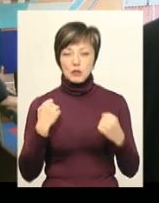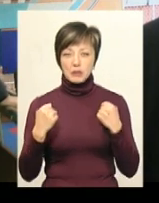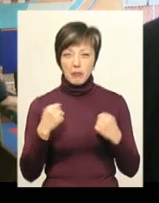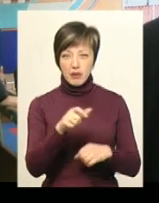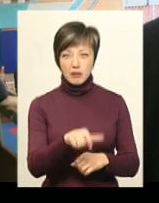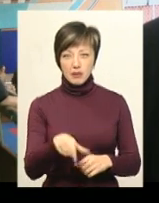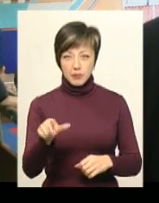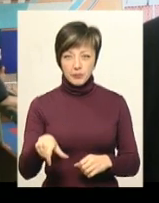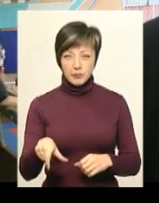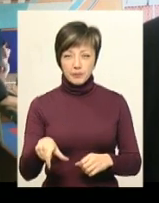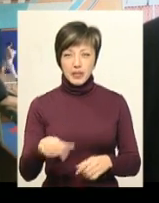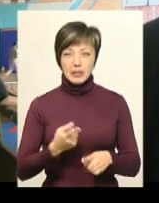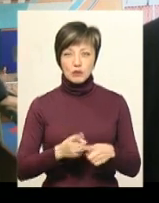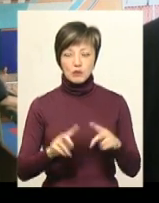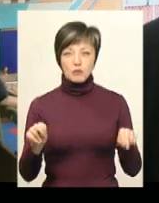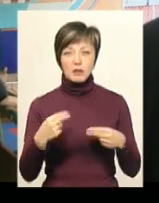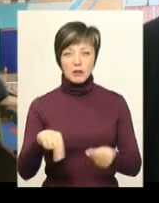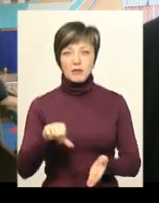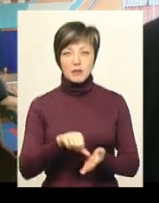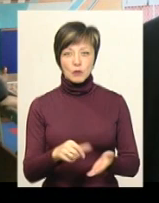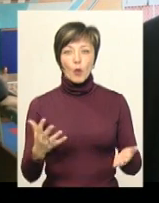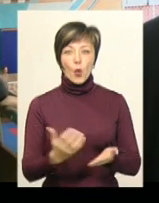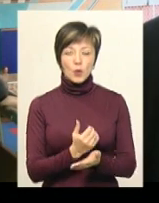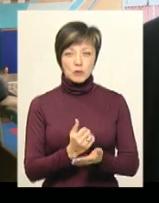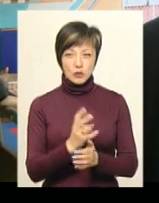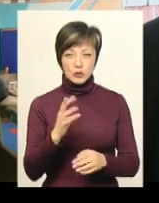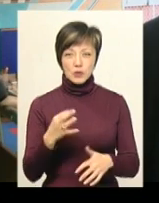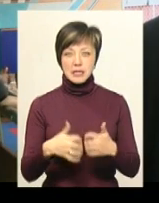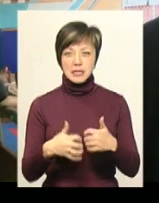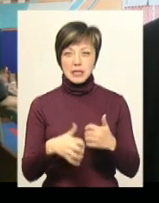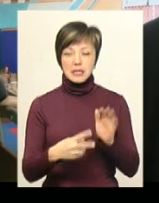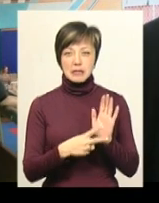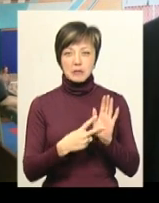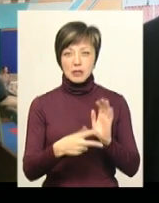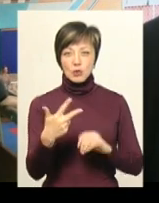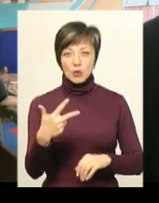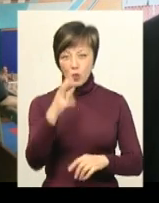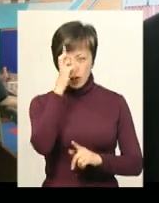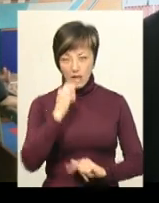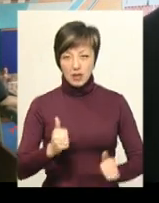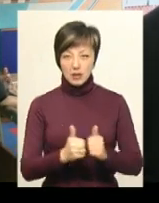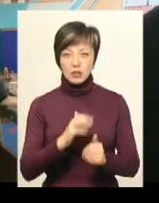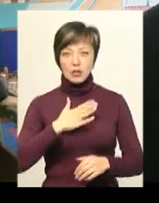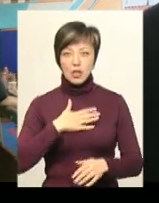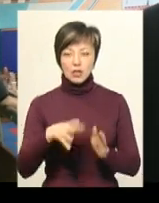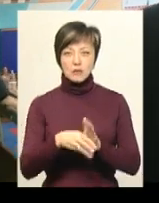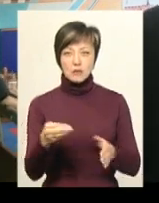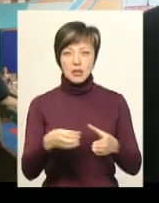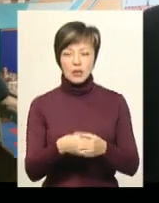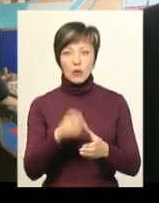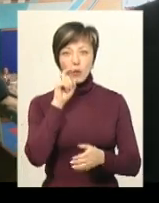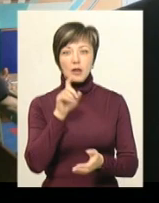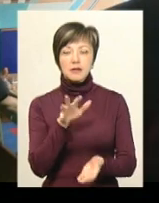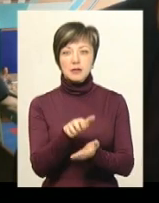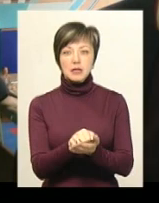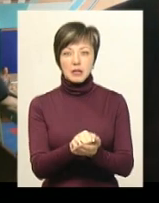на цьому чемпіонаті виступили успішно. Серед 73 країн наша збірна Україна